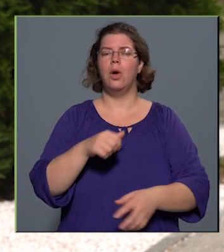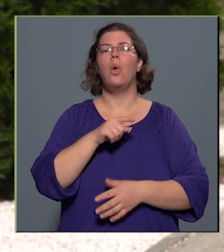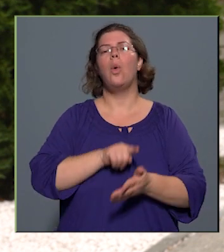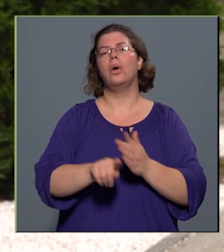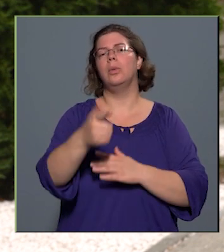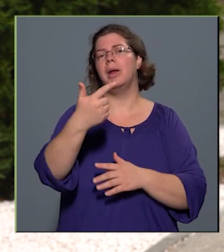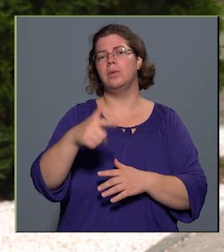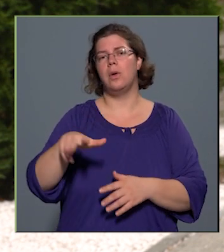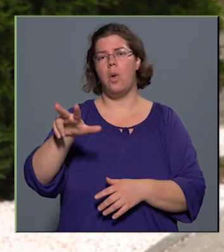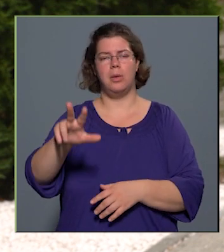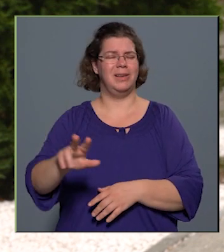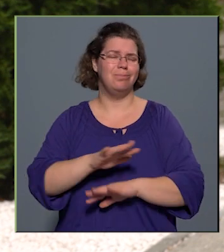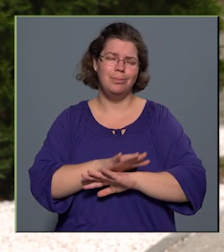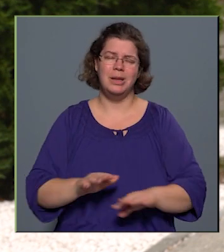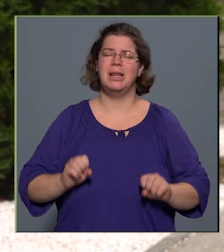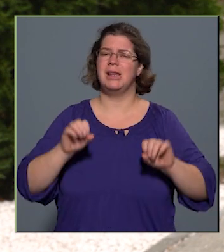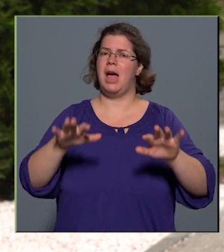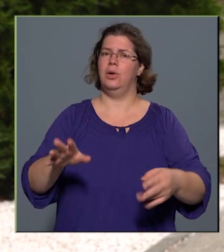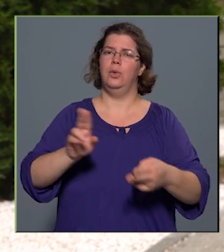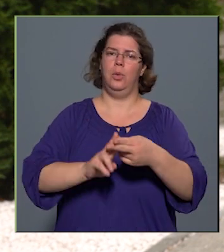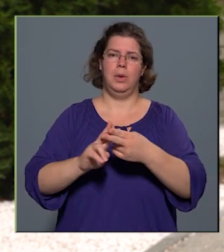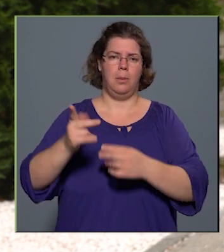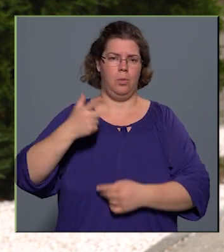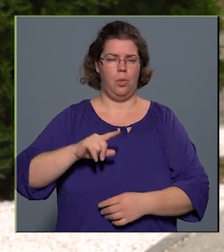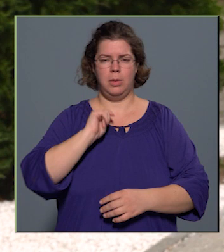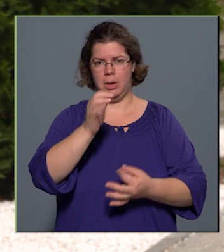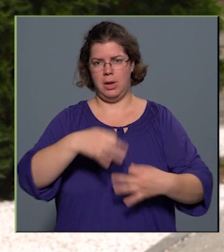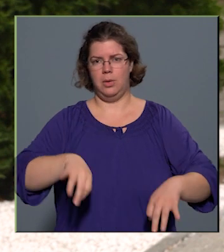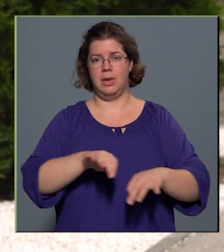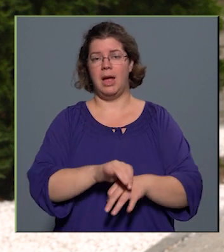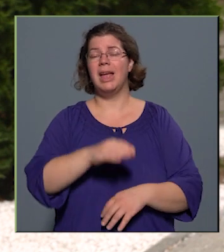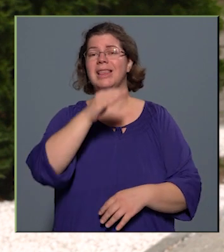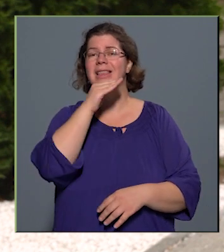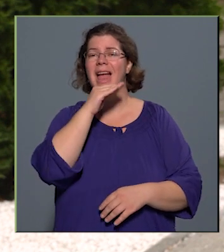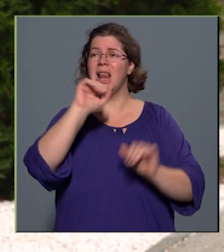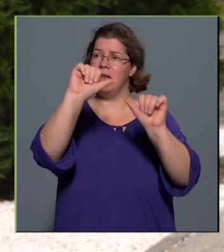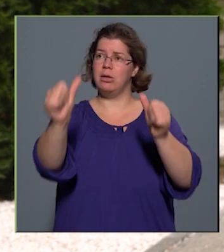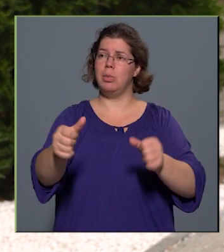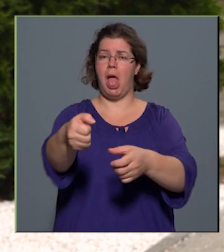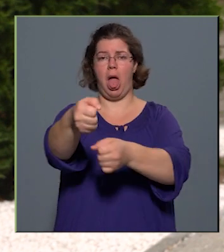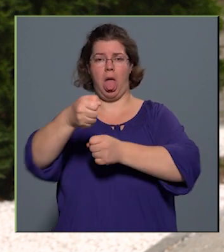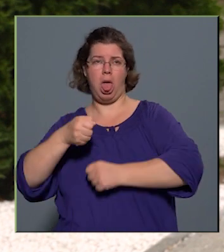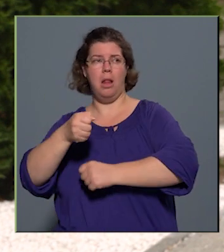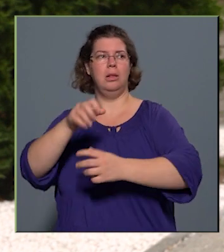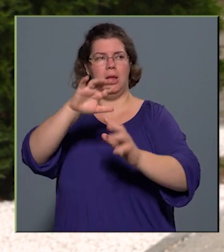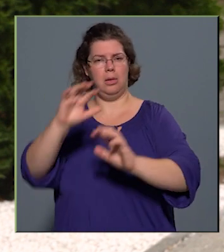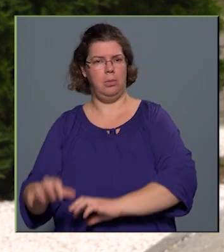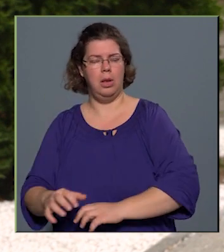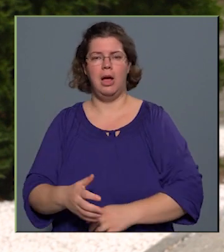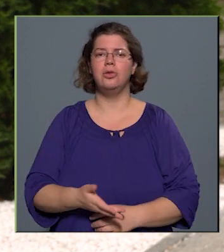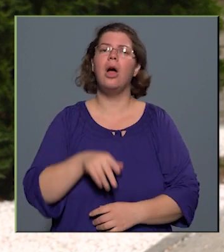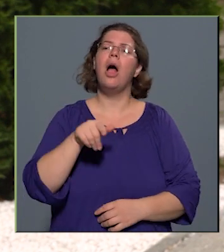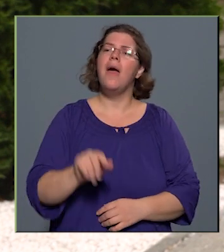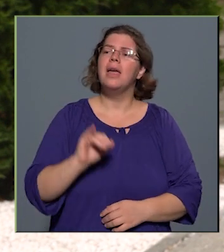-a mindent átható ünnep volt Magyarországon. Sztálin szobrának lerombolását, örömújangással és a